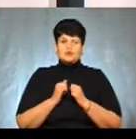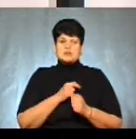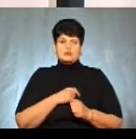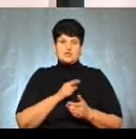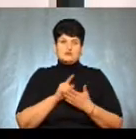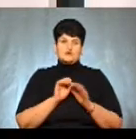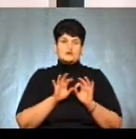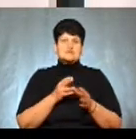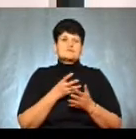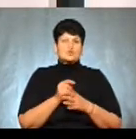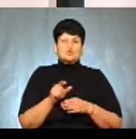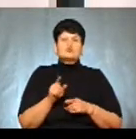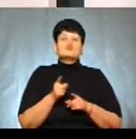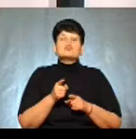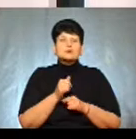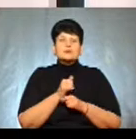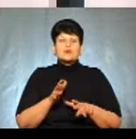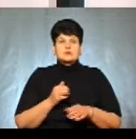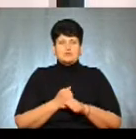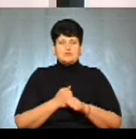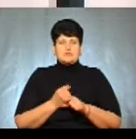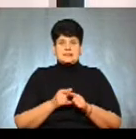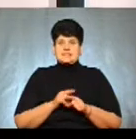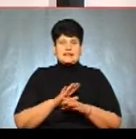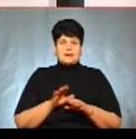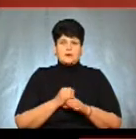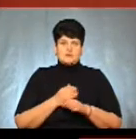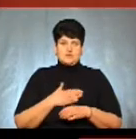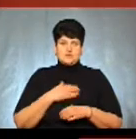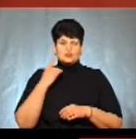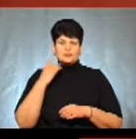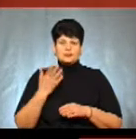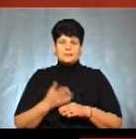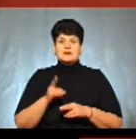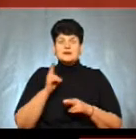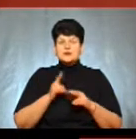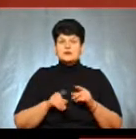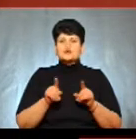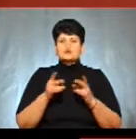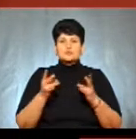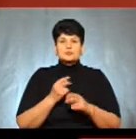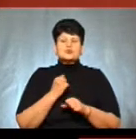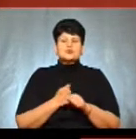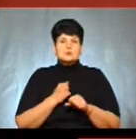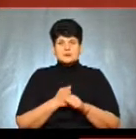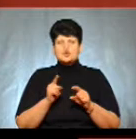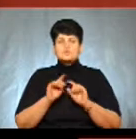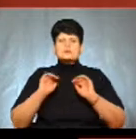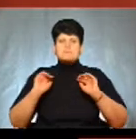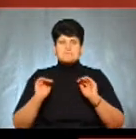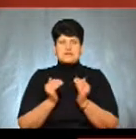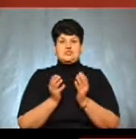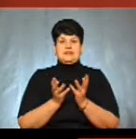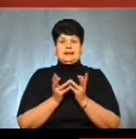має роз'яснити своїм людям, чому це не можна робити. Це не робиться, на нашу думку. І на завершення, що потрібно зробити, аби зменшити